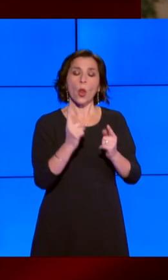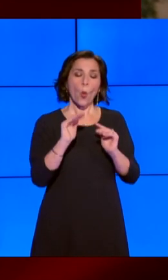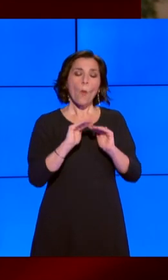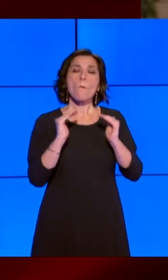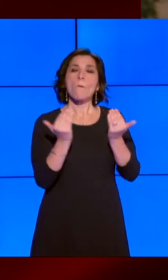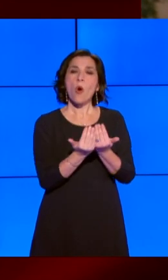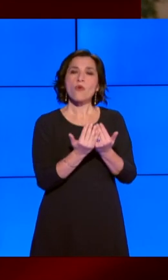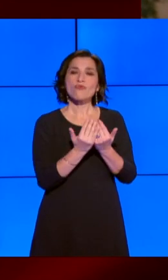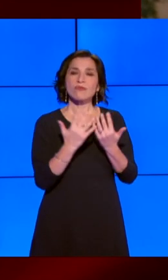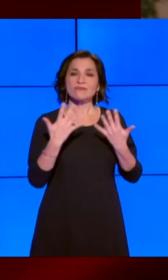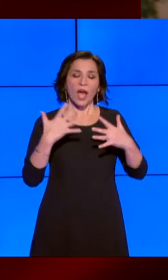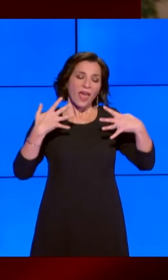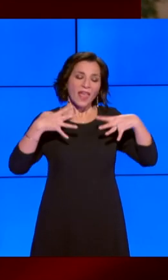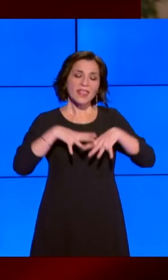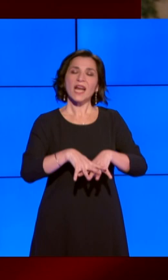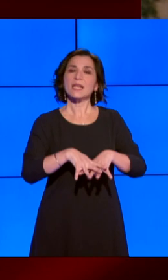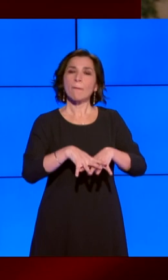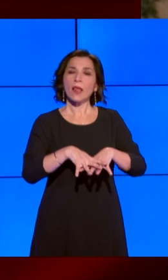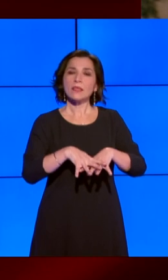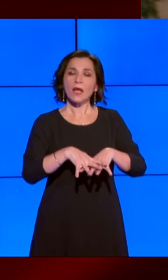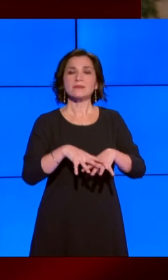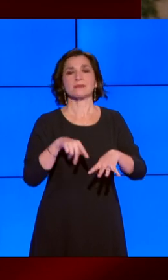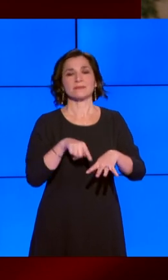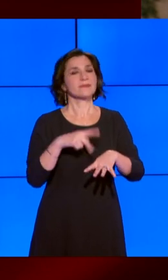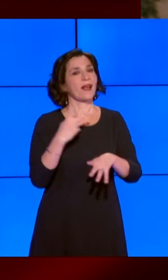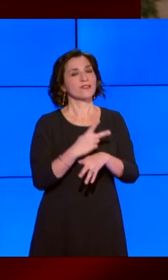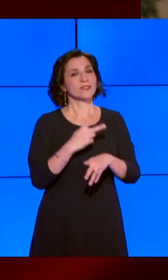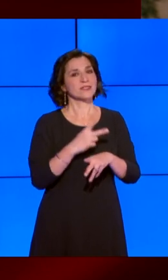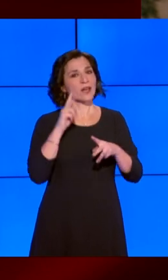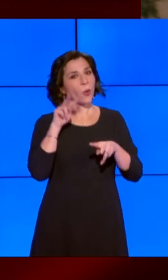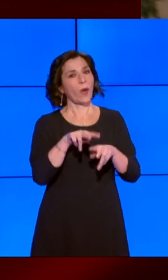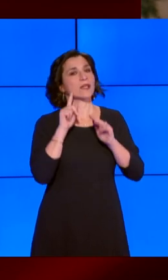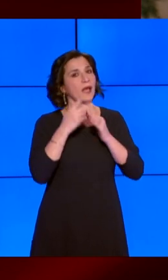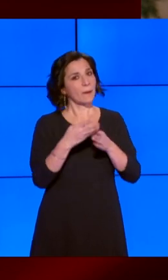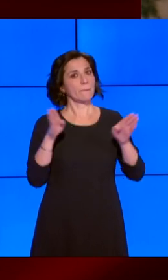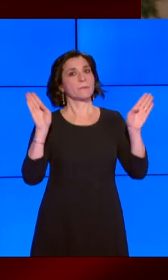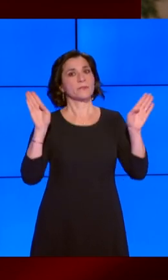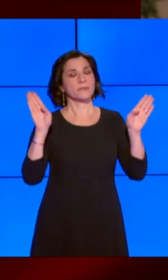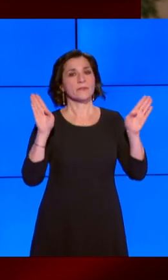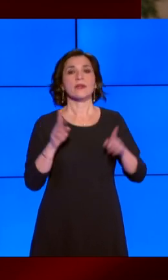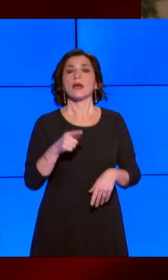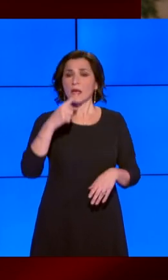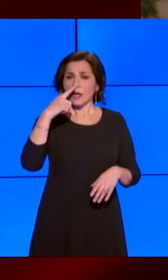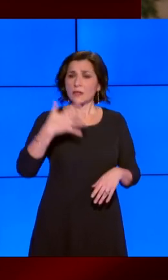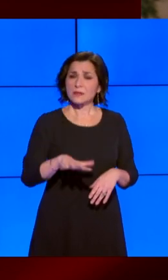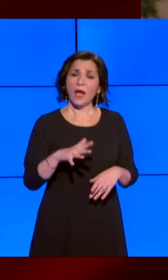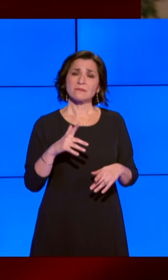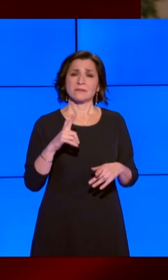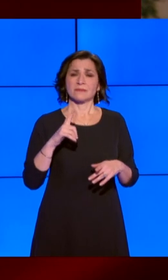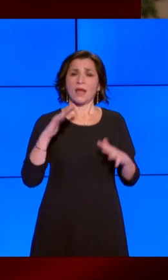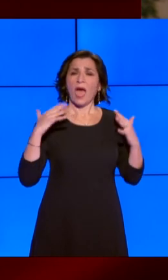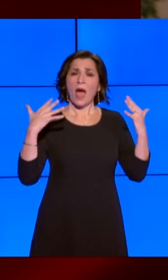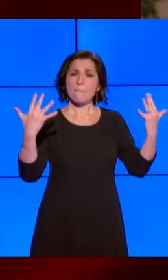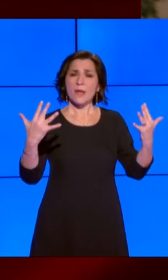interdipendente. Hanno ad esempio chiara la percezione che i mutamenti climatici sono